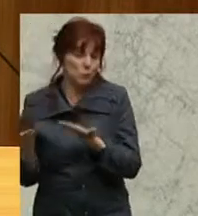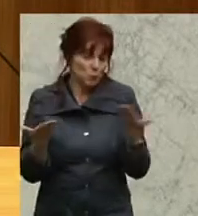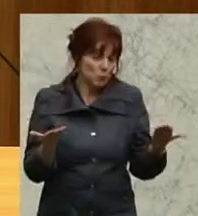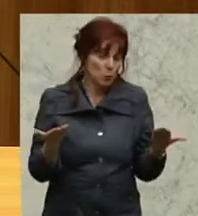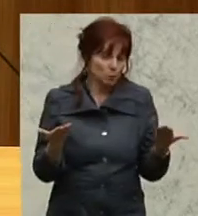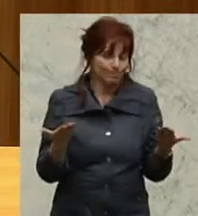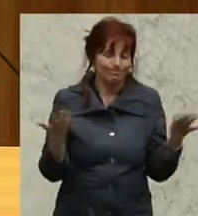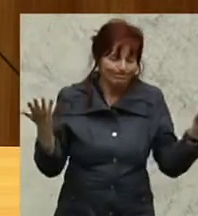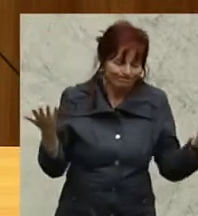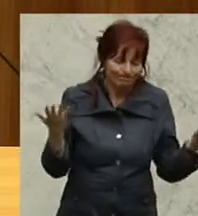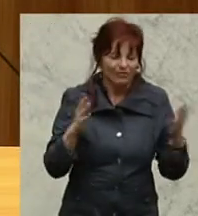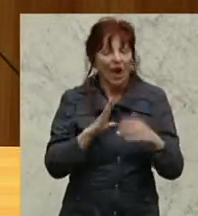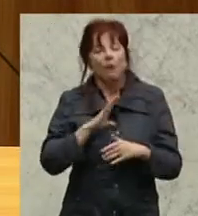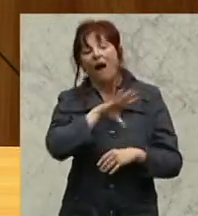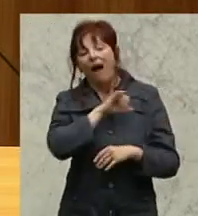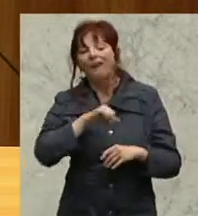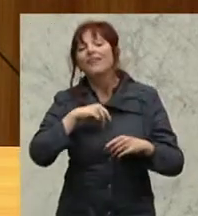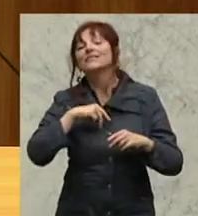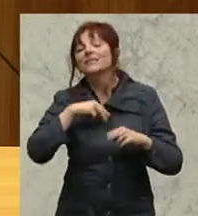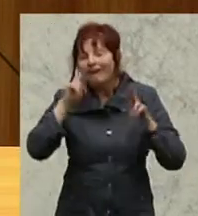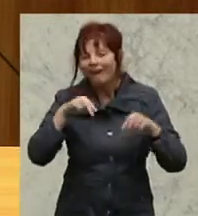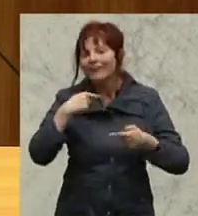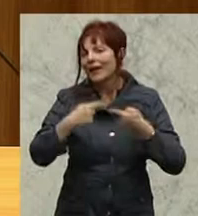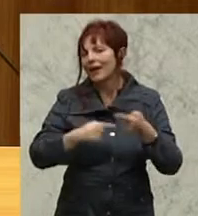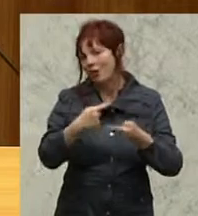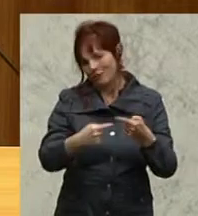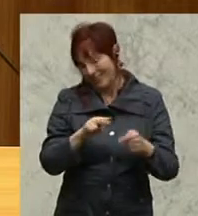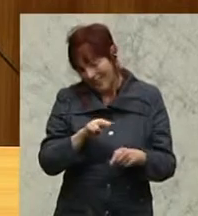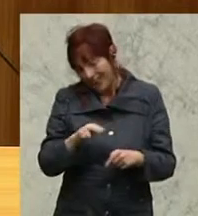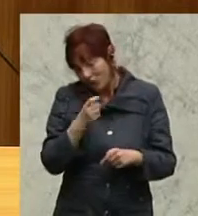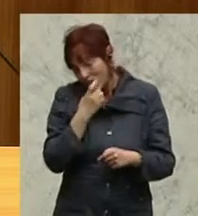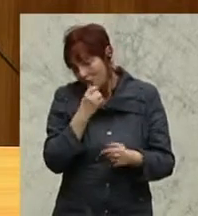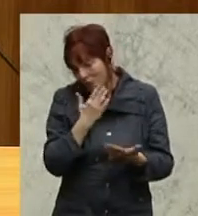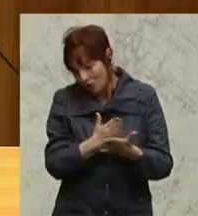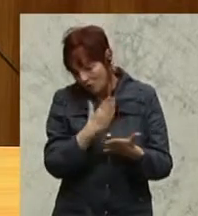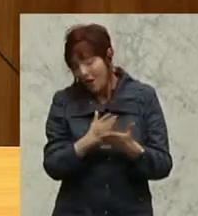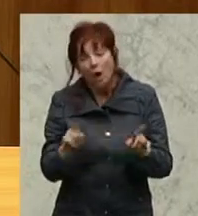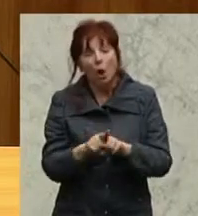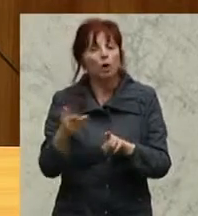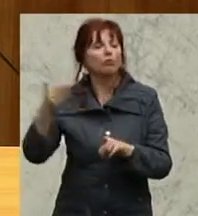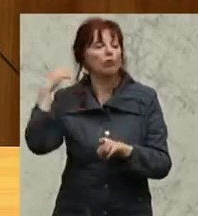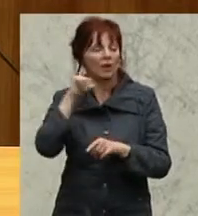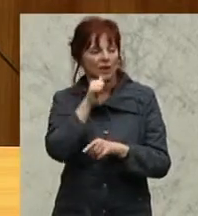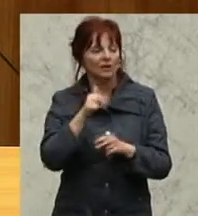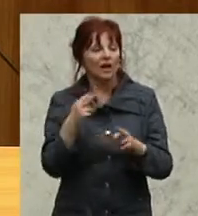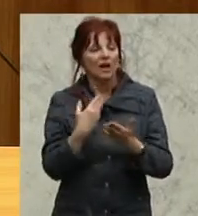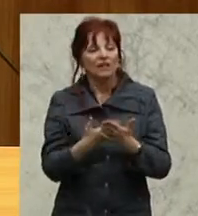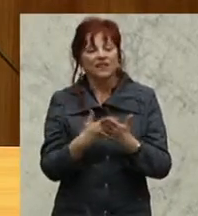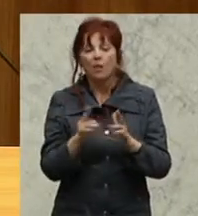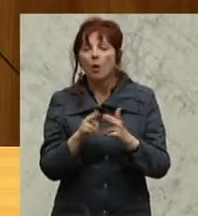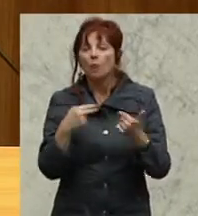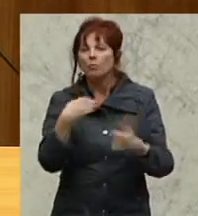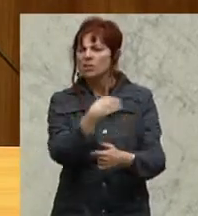alles richtig läuft, das wissen wir auch, auch in der Vergangenheit nicht, weil deswegen war es ja auch so, dass der Bundeskanzler Schüssel seinerzeit auch die